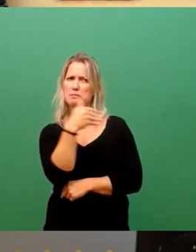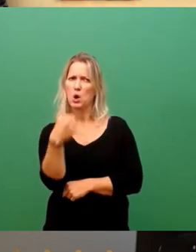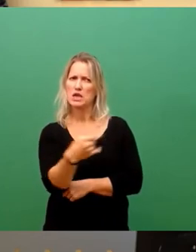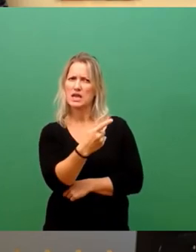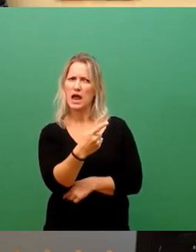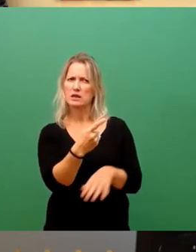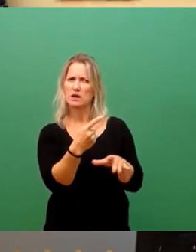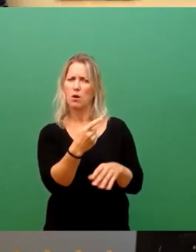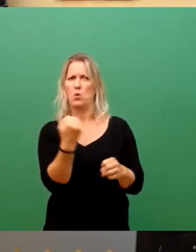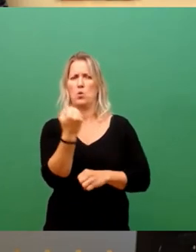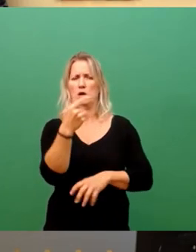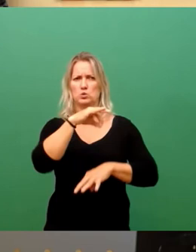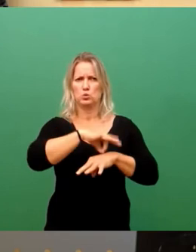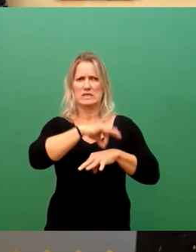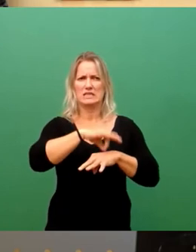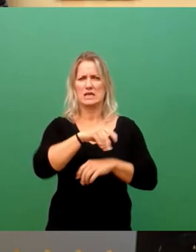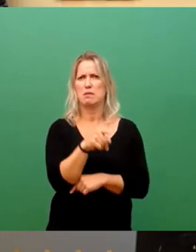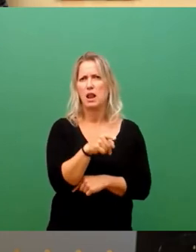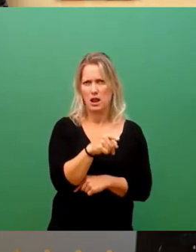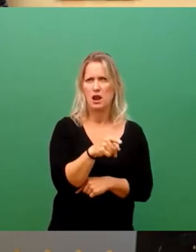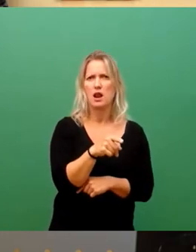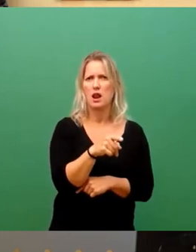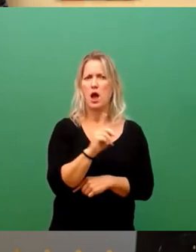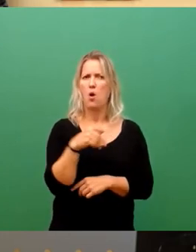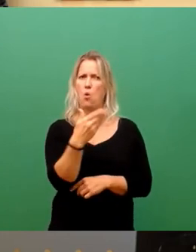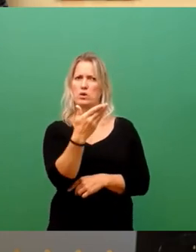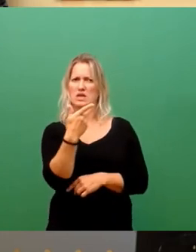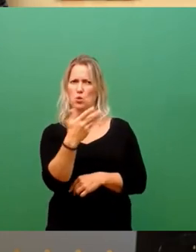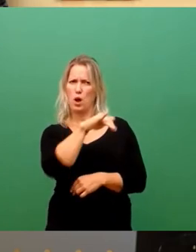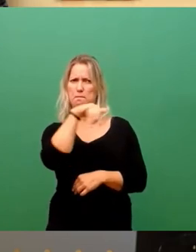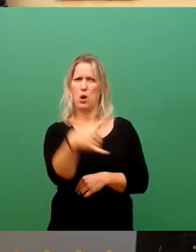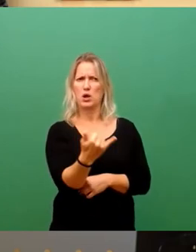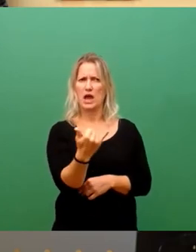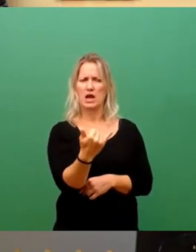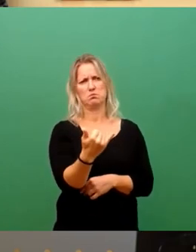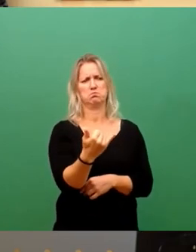sensibel sein sollte oder eben nicht im Sinne dieser